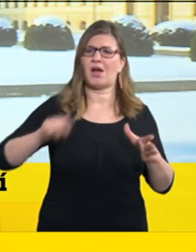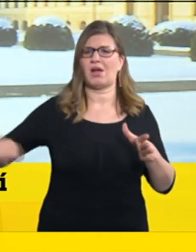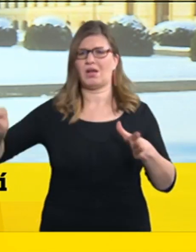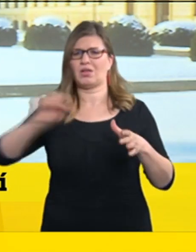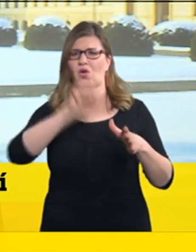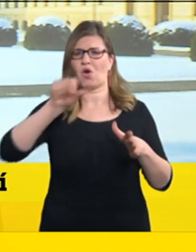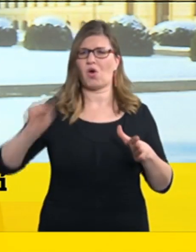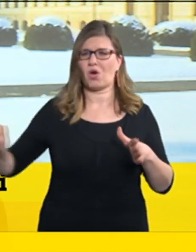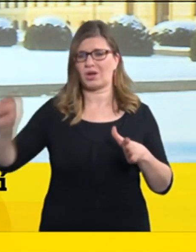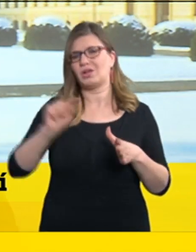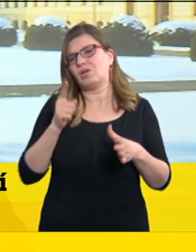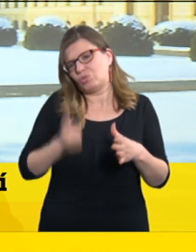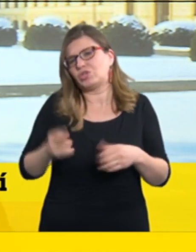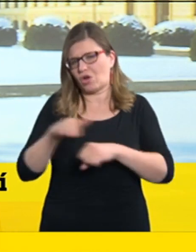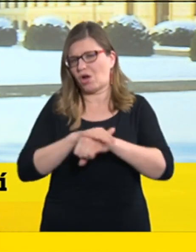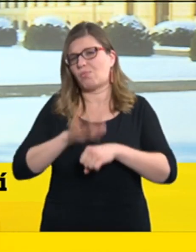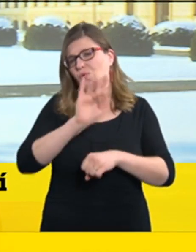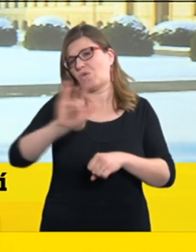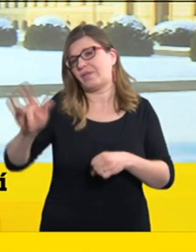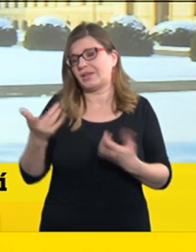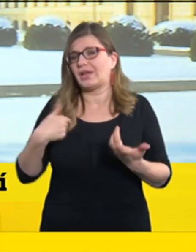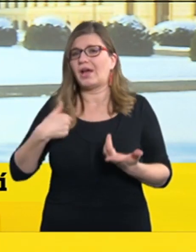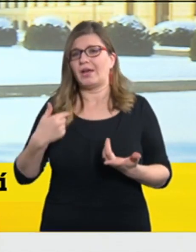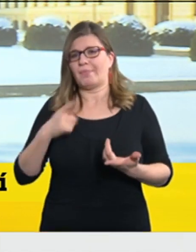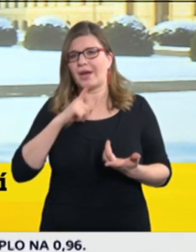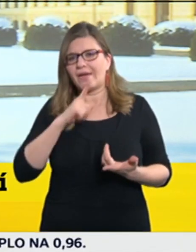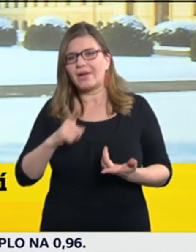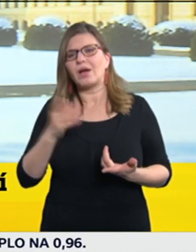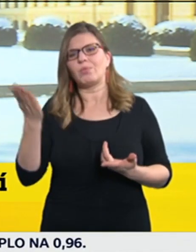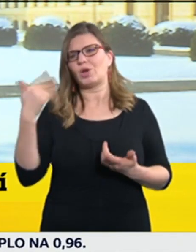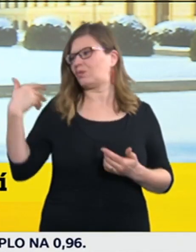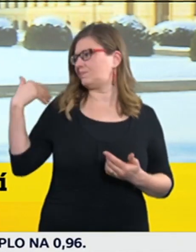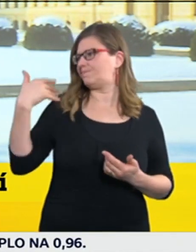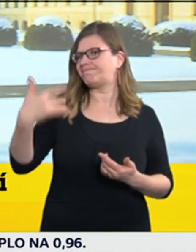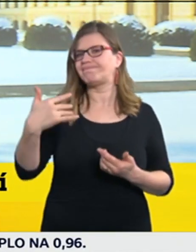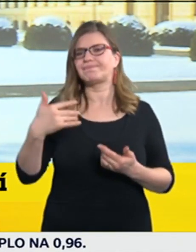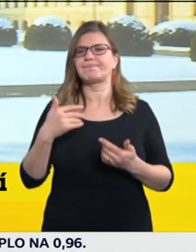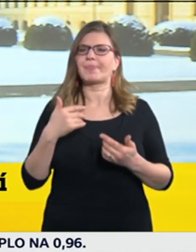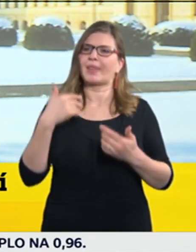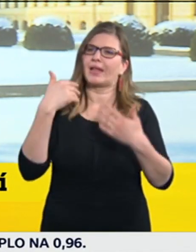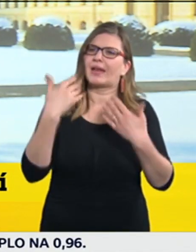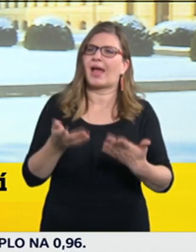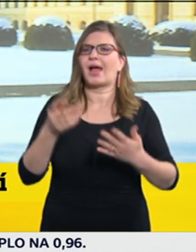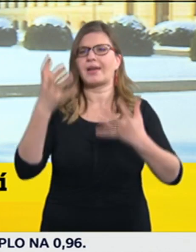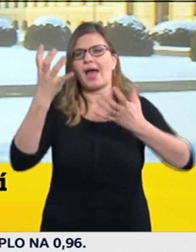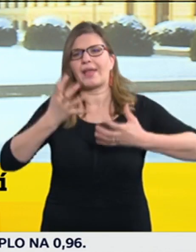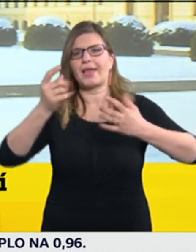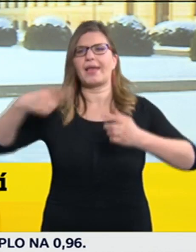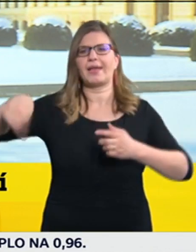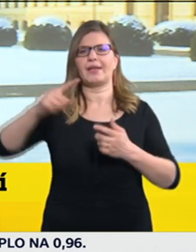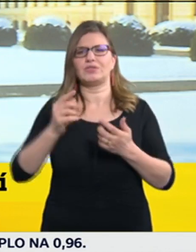faktem, že v posledních dnech jsme u nich vzbudili určitá očekávání. Bylo to myšleno v dobrém.